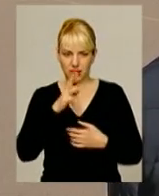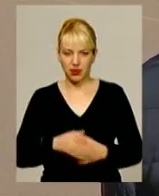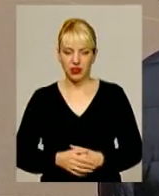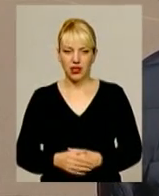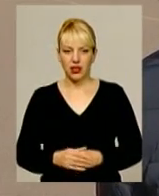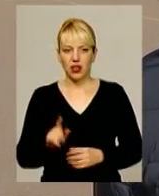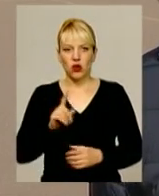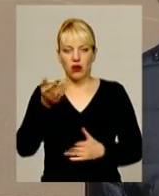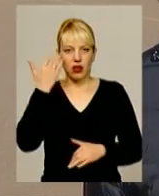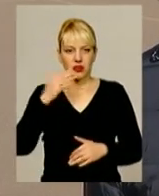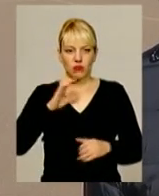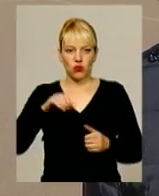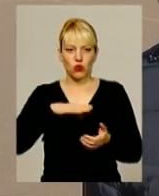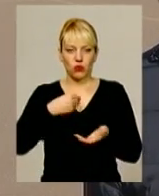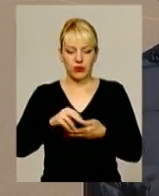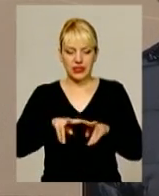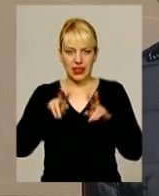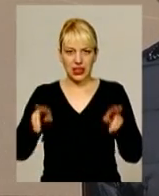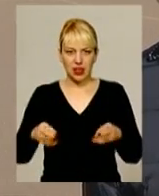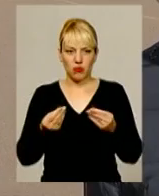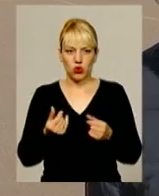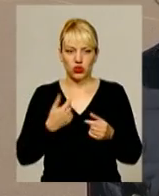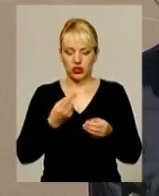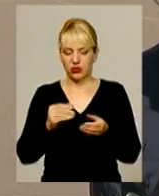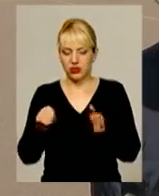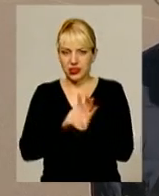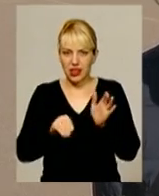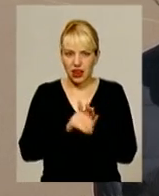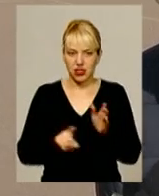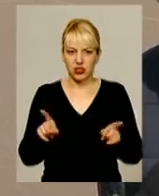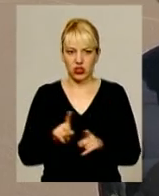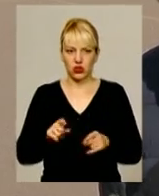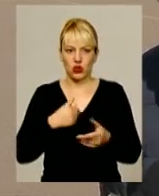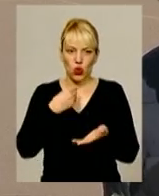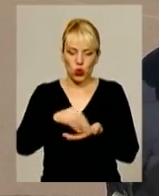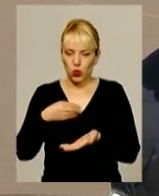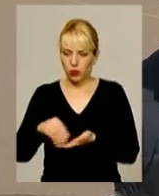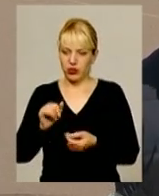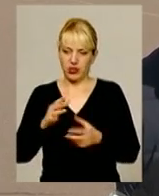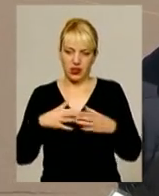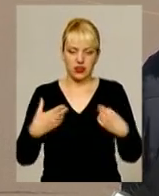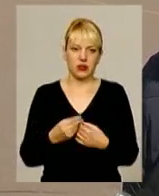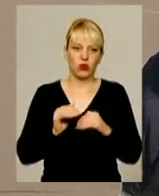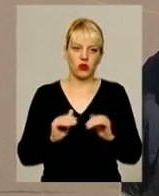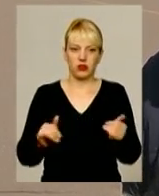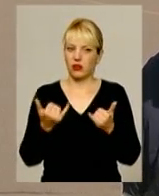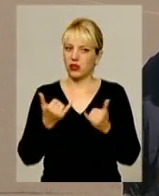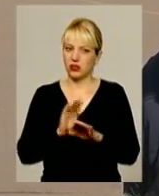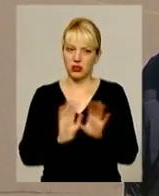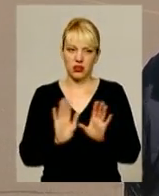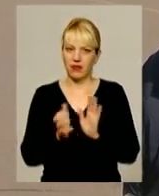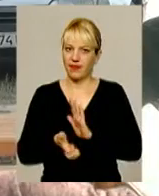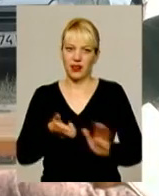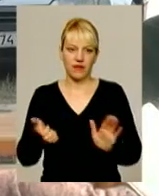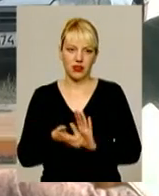раніше я не міг купити за ті самі гроші і відкласти, ще щось собі купити, на сім'ї, на дітей потратити, а зараз вже не